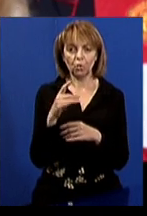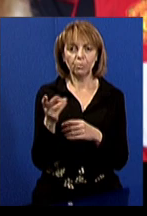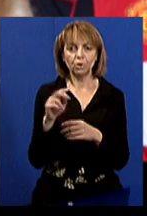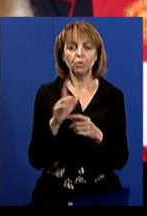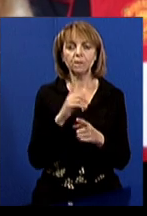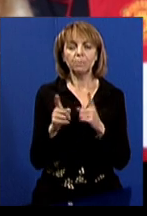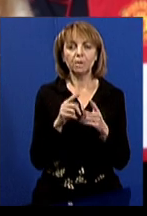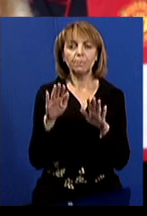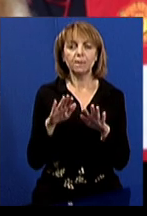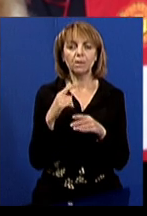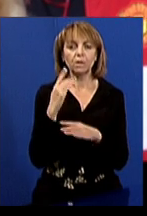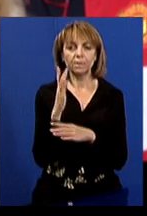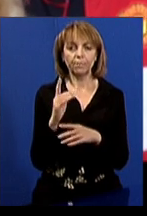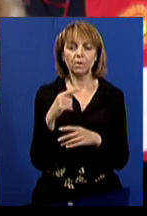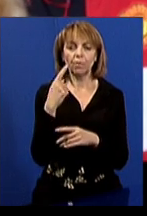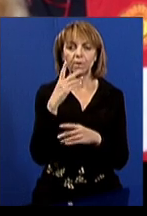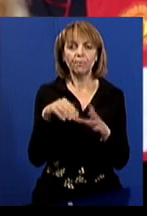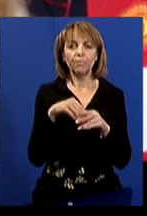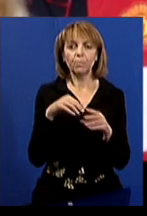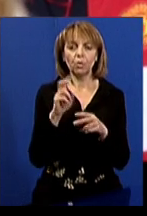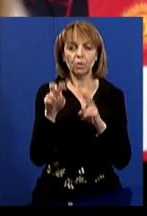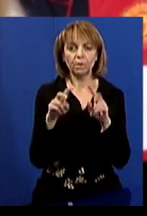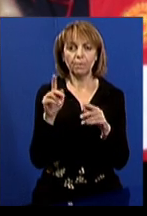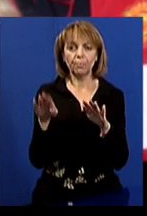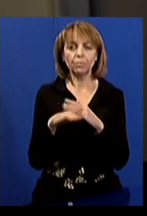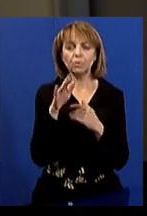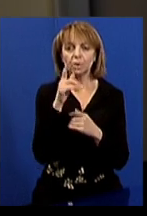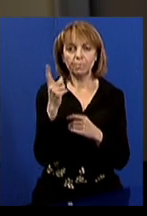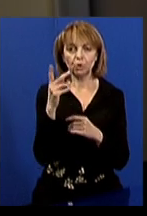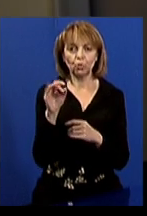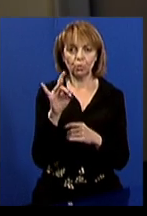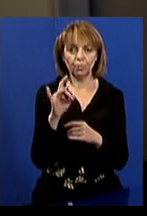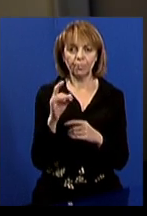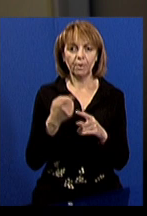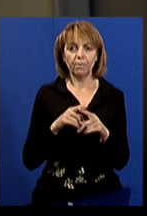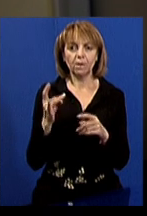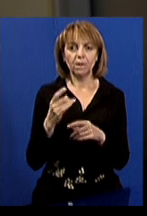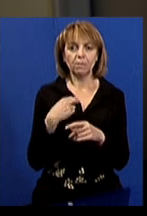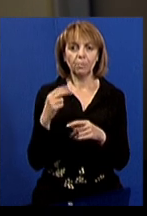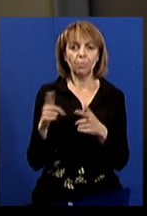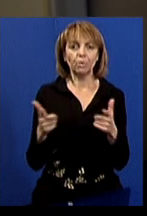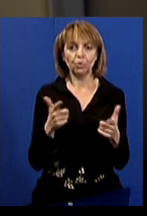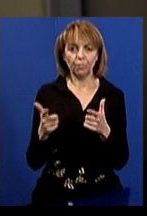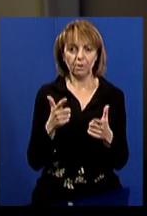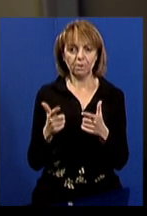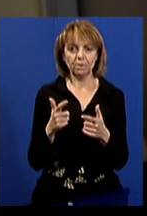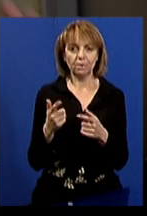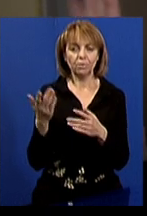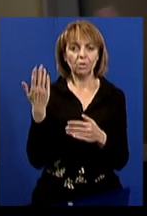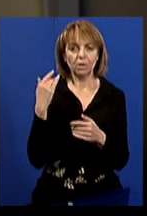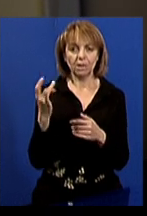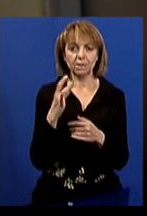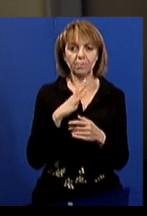змінити місце голосування. Каже, на вибор ходили під час першого туру. Цей раз я прийшла, підготувалася, той раз я